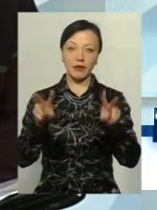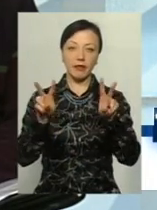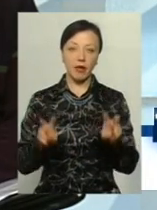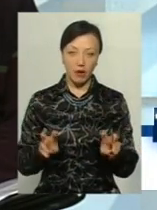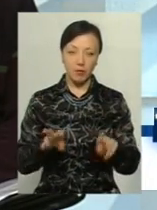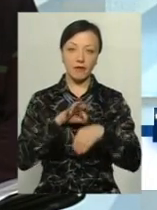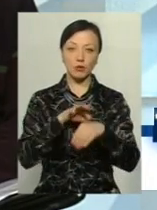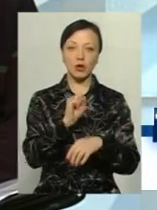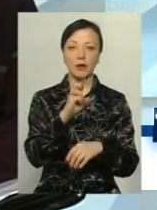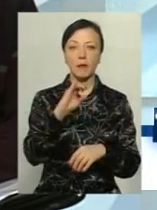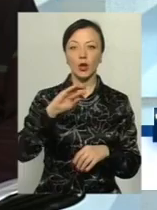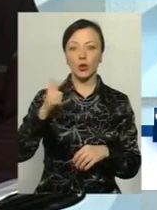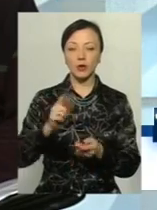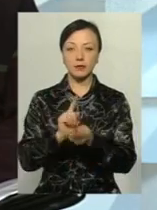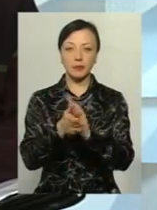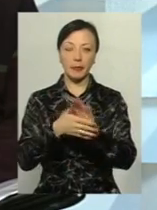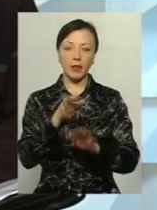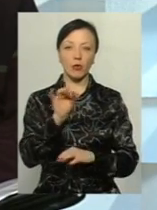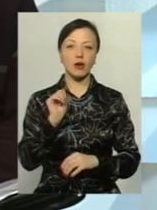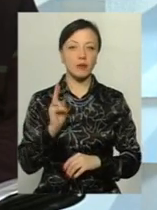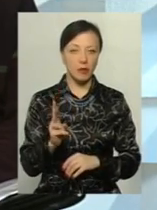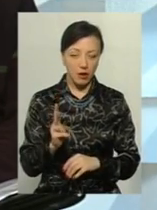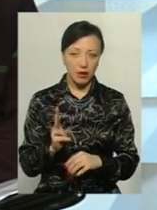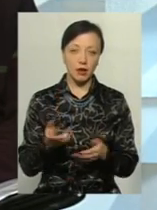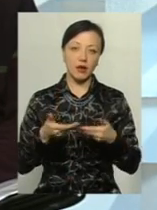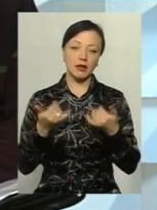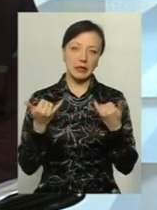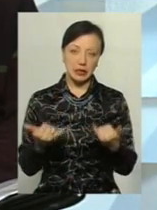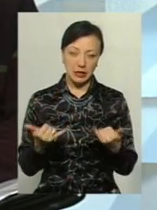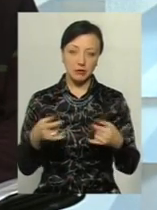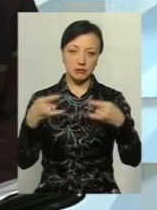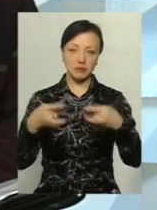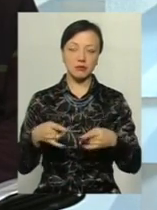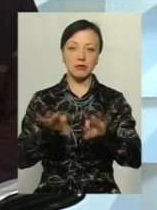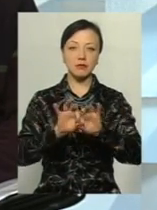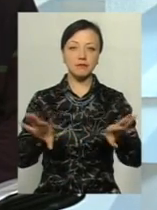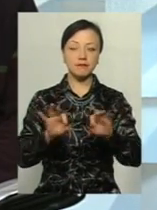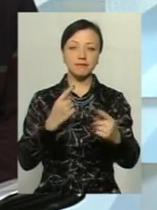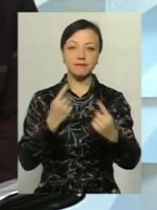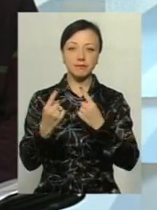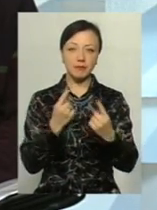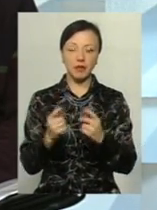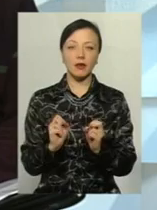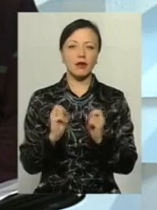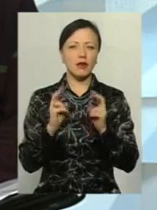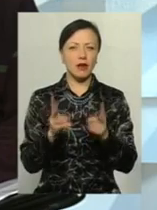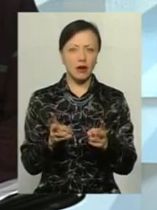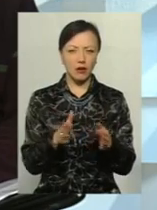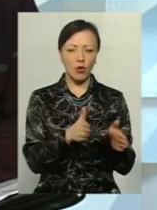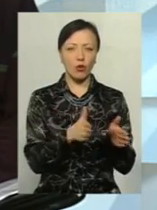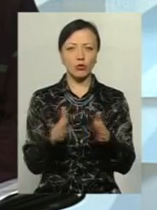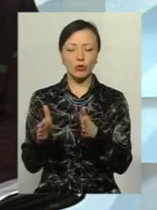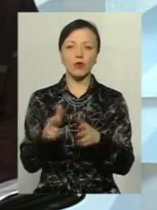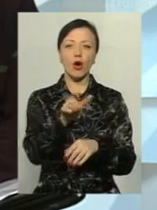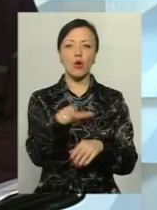Я Анна Бендюх, перекладна жестову мову Ольга Рибак. І нині у цій студії ми говоримо, наскільки зрілим є